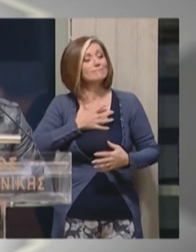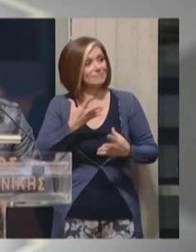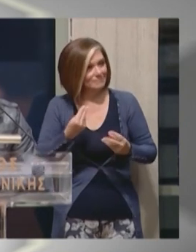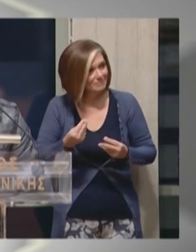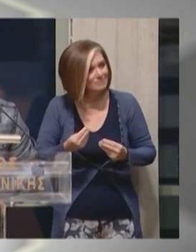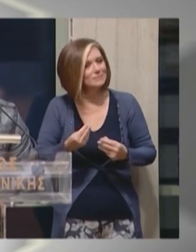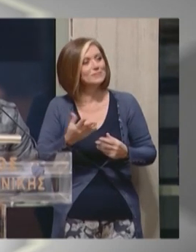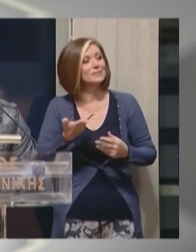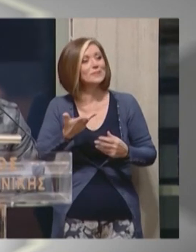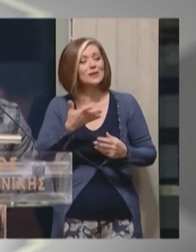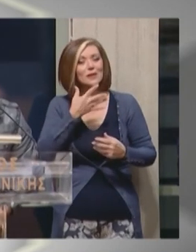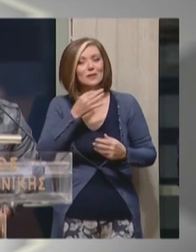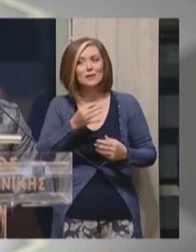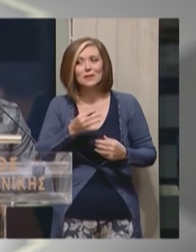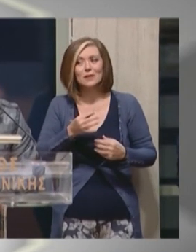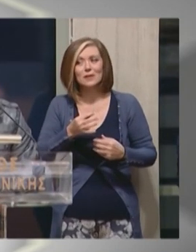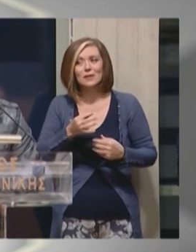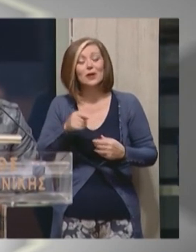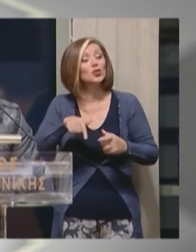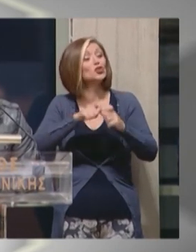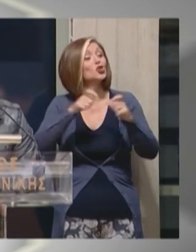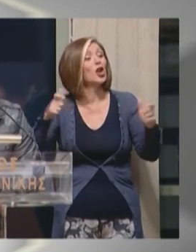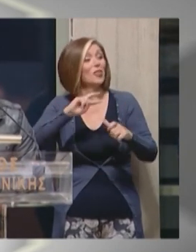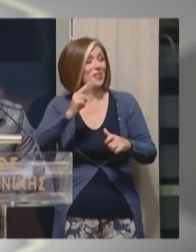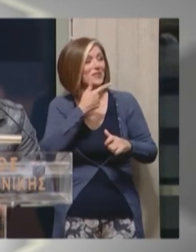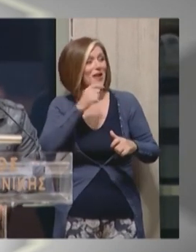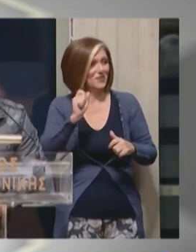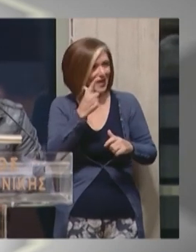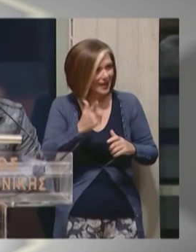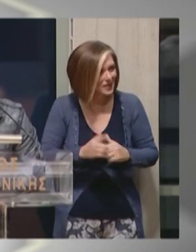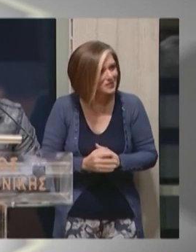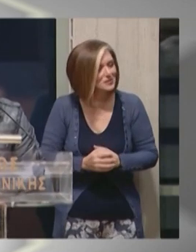από το Σχολείο της Δεύτερης Ευκαιρίας.